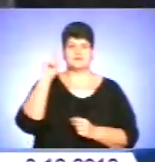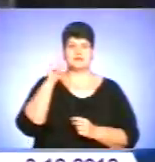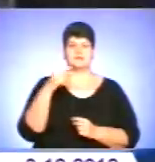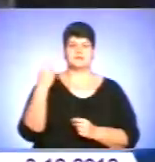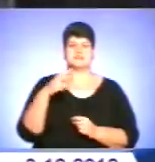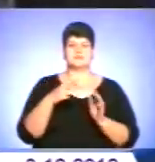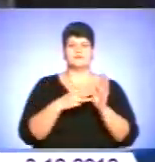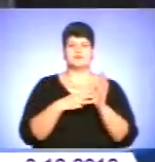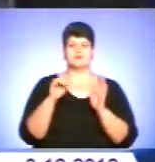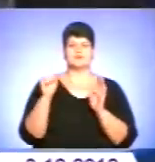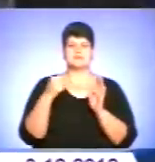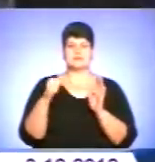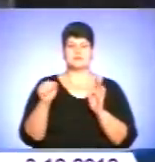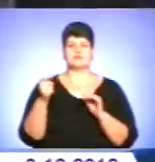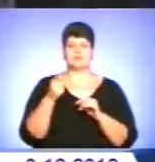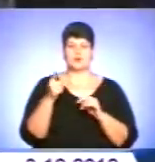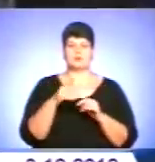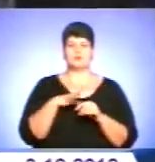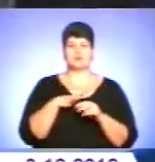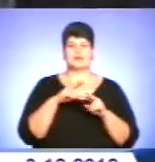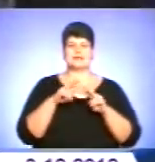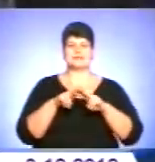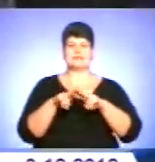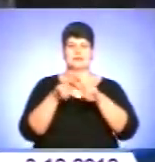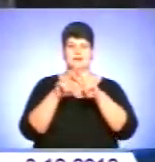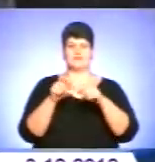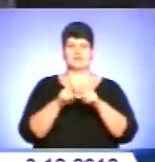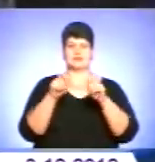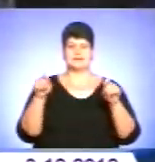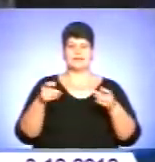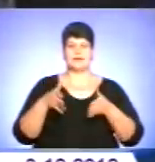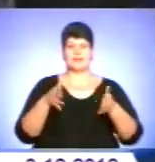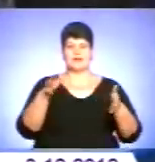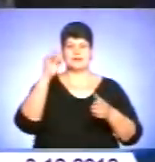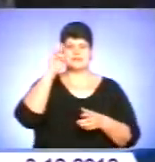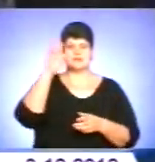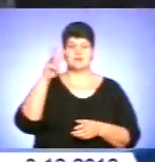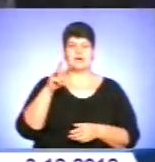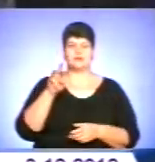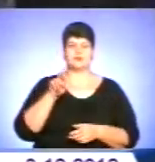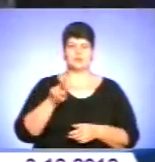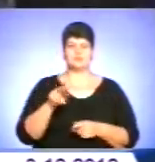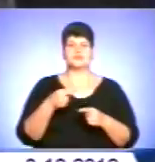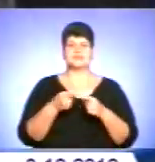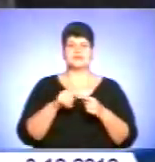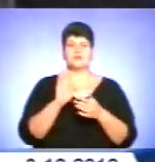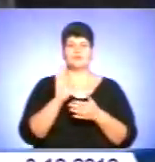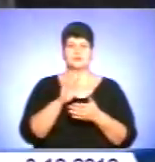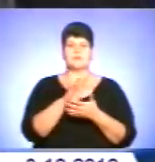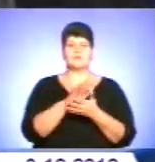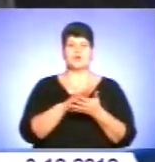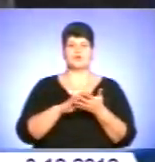серпня в місті Тернополі відкрита зірка на алеї слави також Михайлу Якубачу, і це десь буде продовження